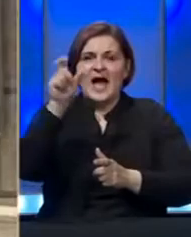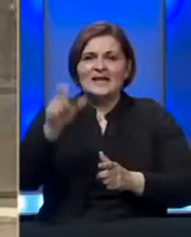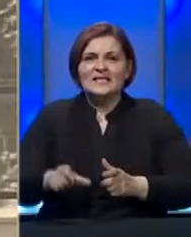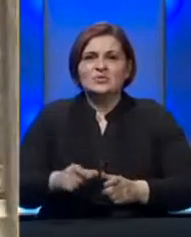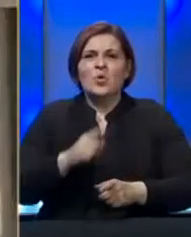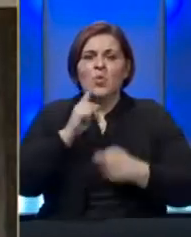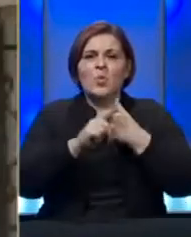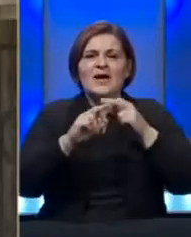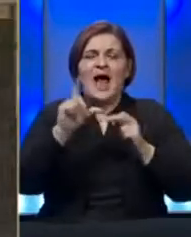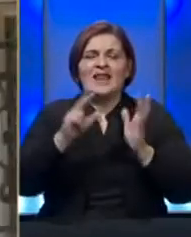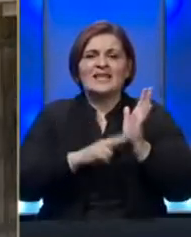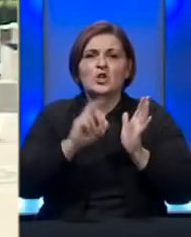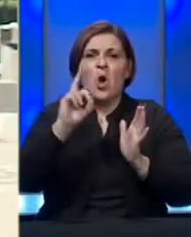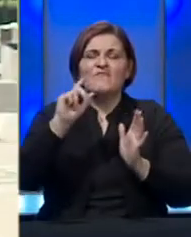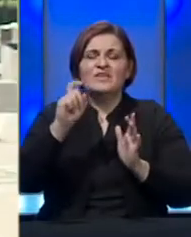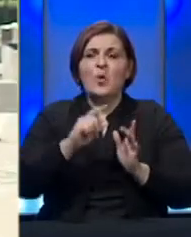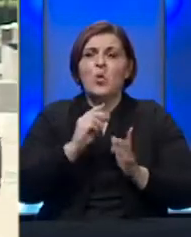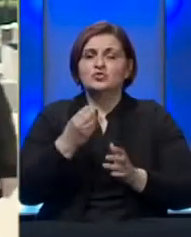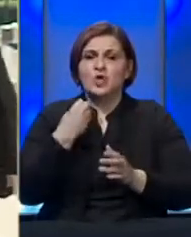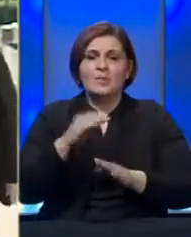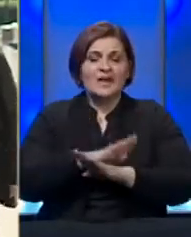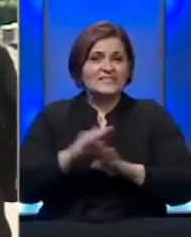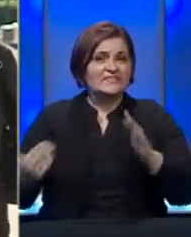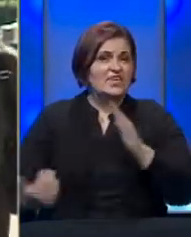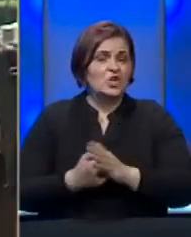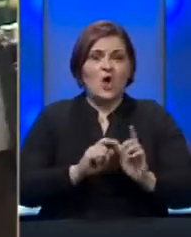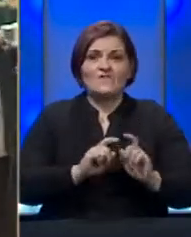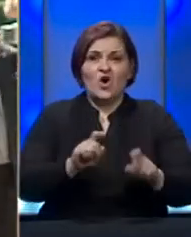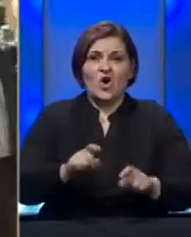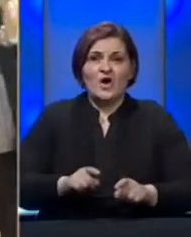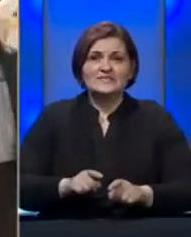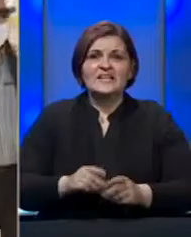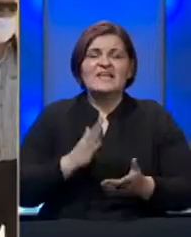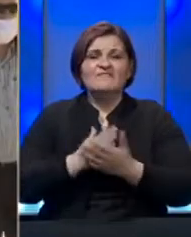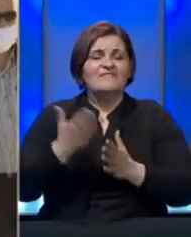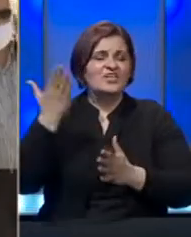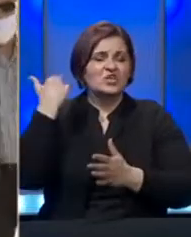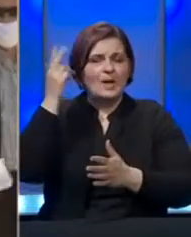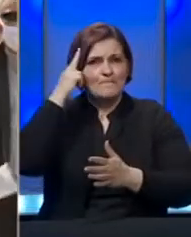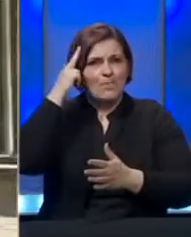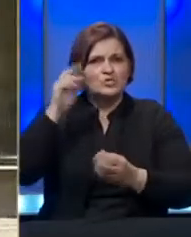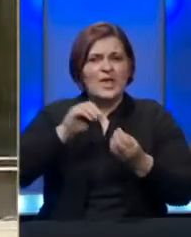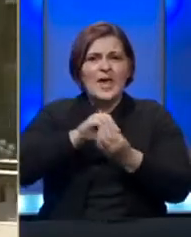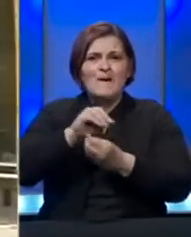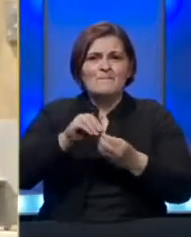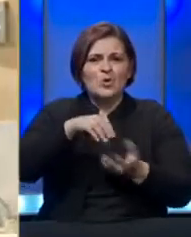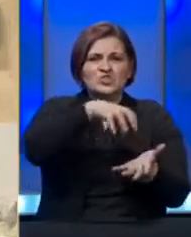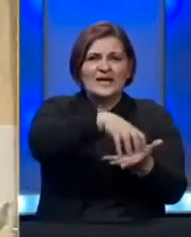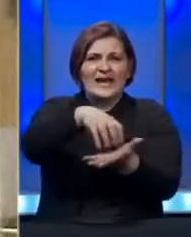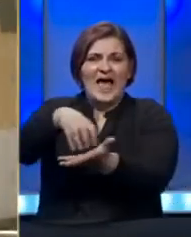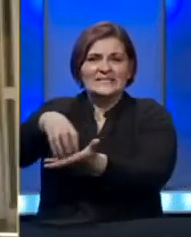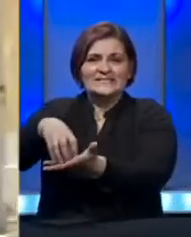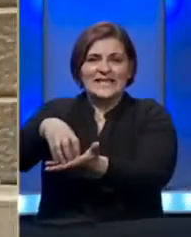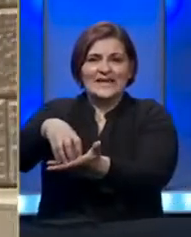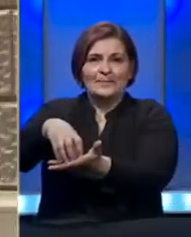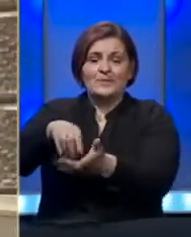Kalinoviku. No ono što je dobro je da svi novo zaraženi su iz već poznatih porodičnih klastera. I